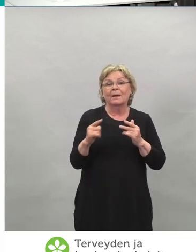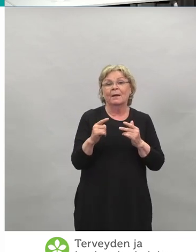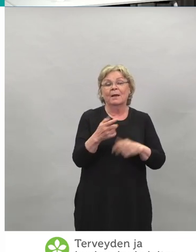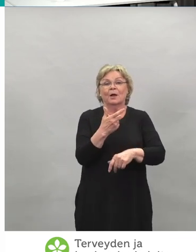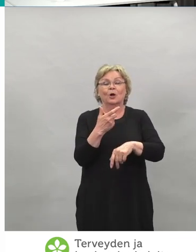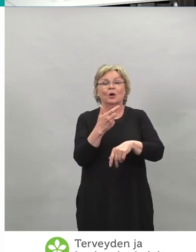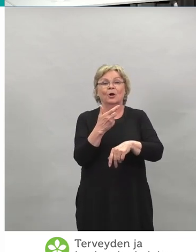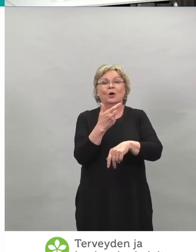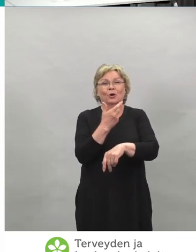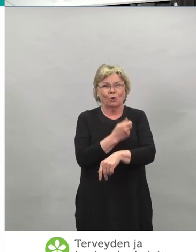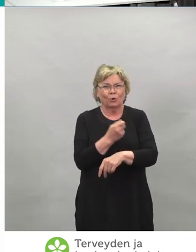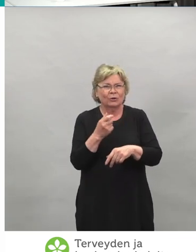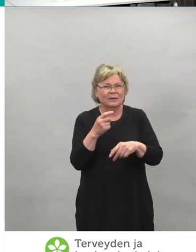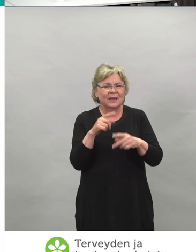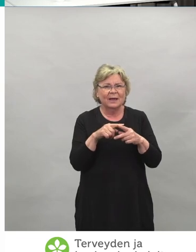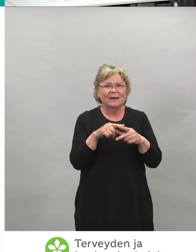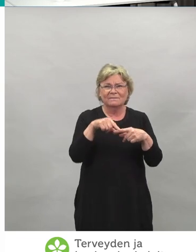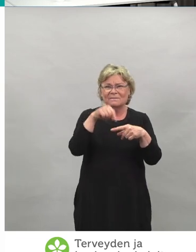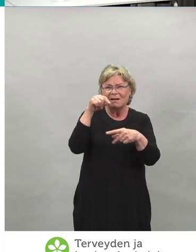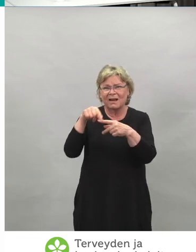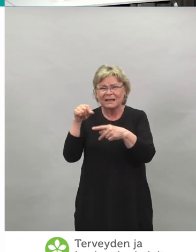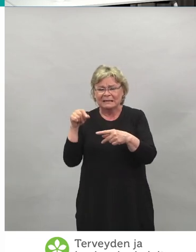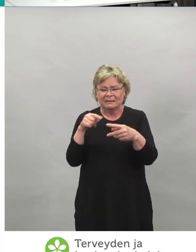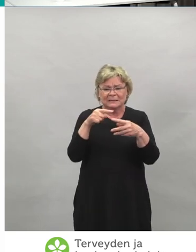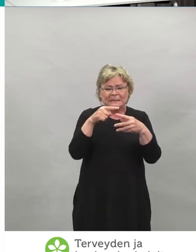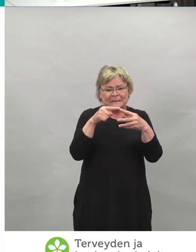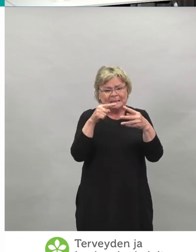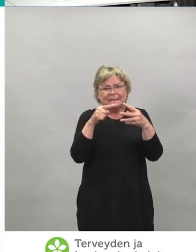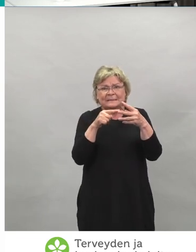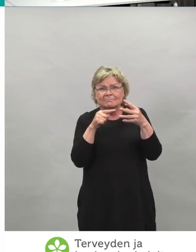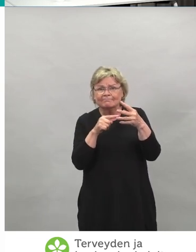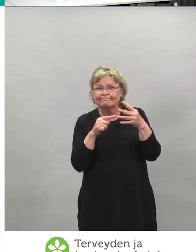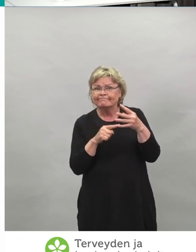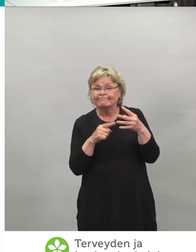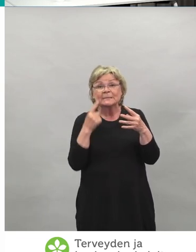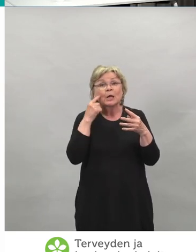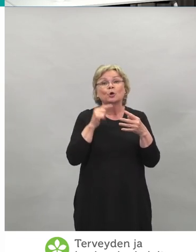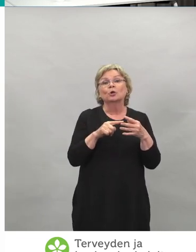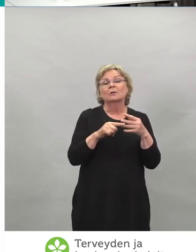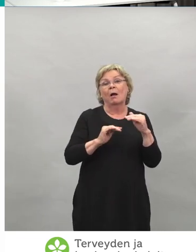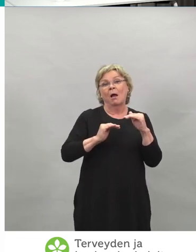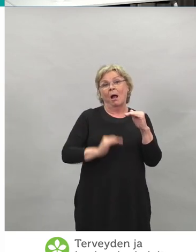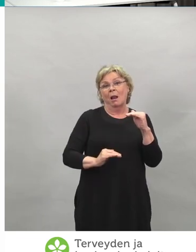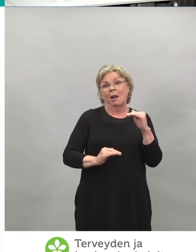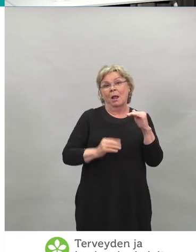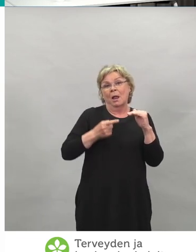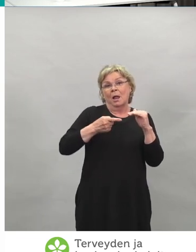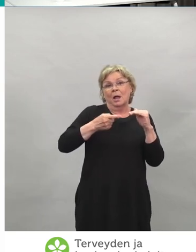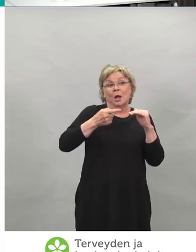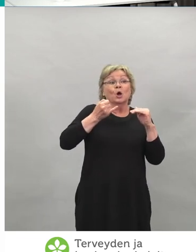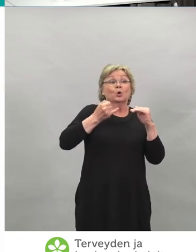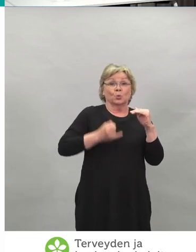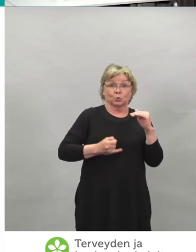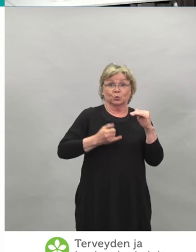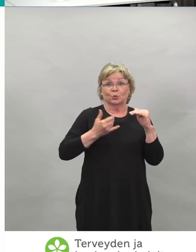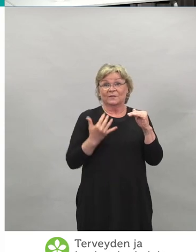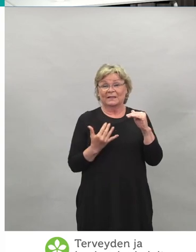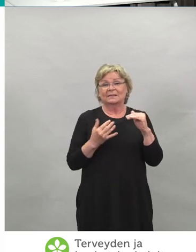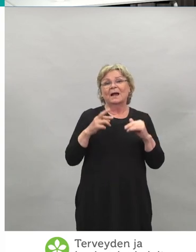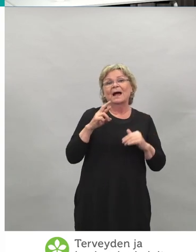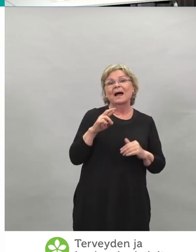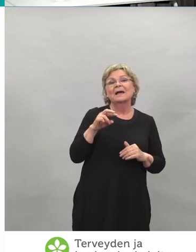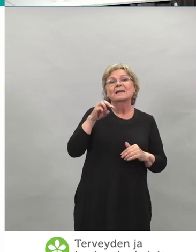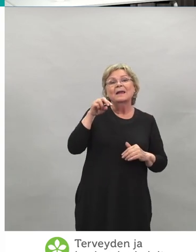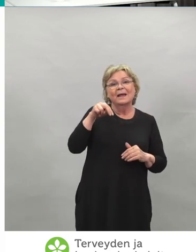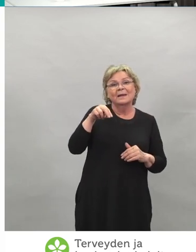valinnasta. Tästä on paljon ollut puhetta. Alle 65-vuotiaille, niin RNA-rokotteilla